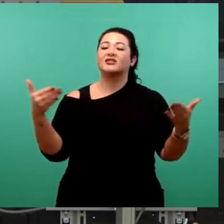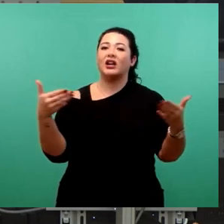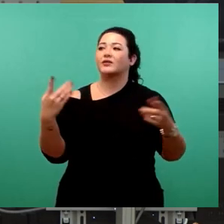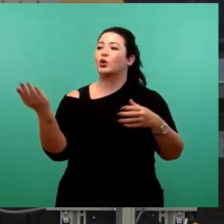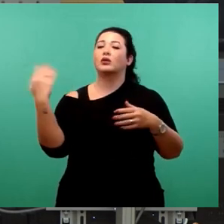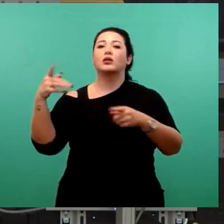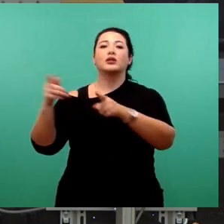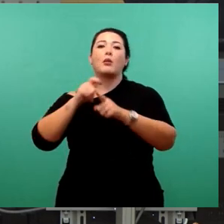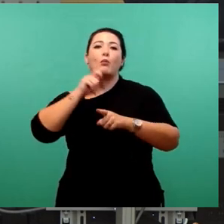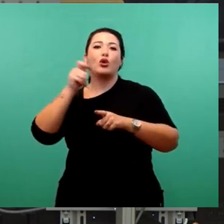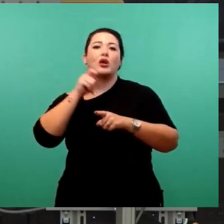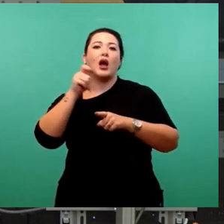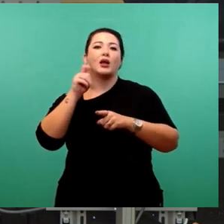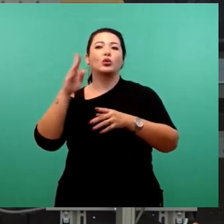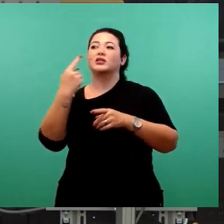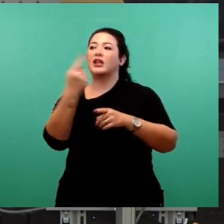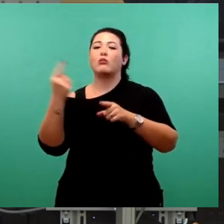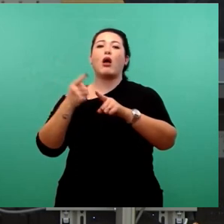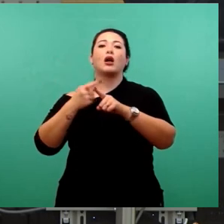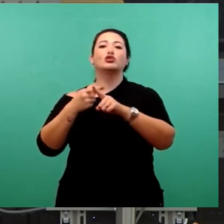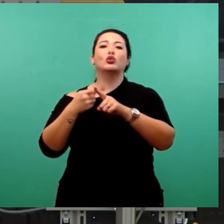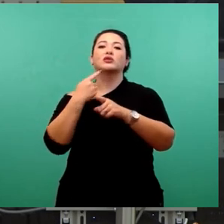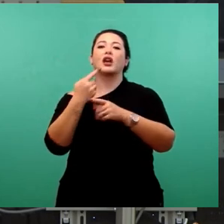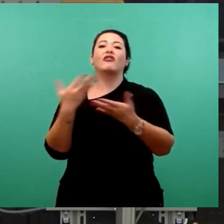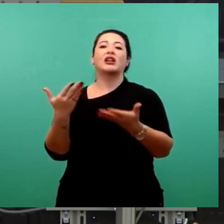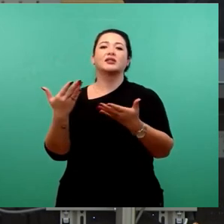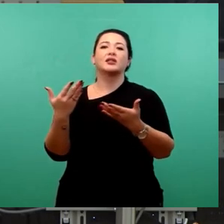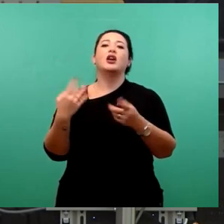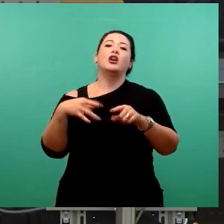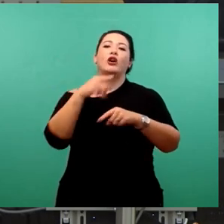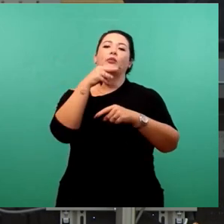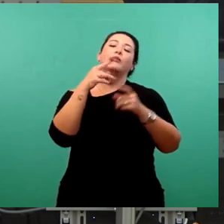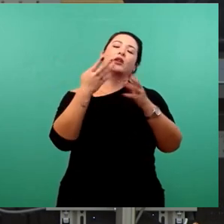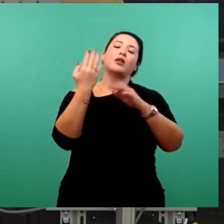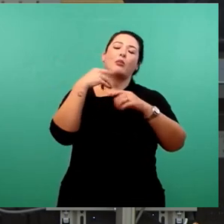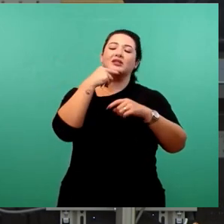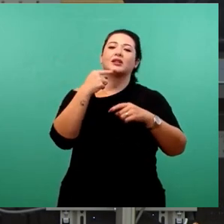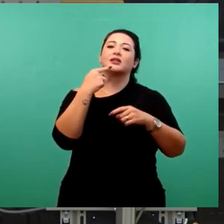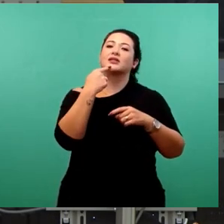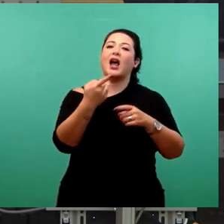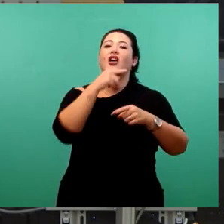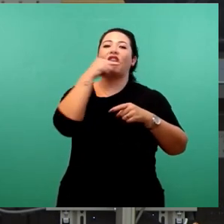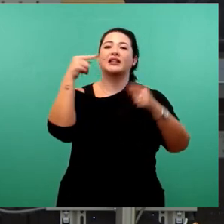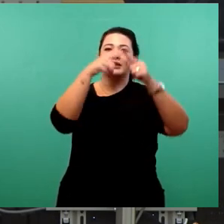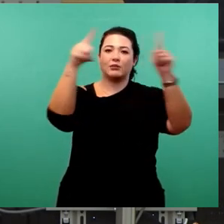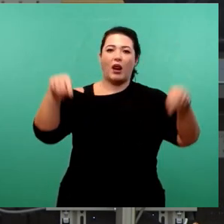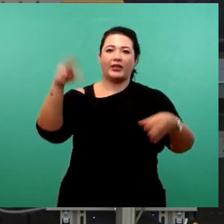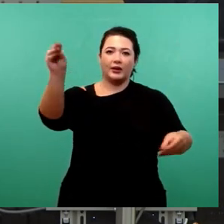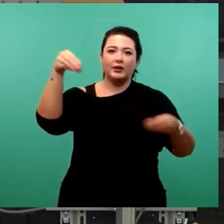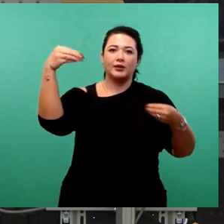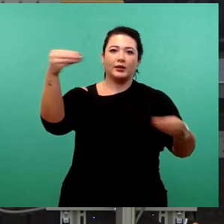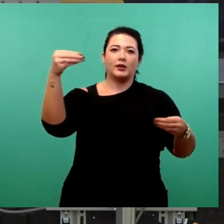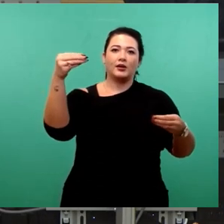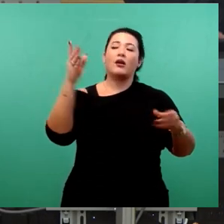zum Anfang gelegt worden ist. Man sprach da von einem weißen Blatt. Nachdem alle Diskussionen, alle Verhandlungen nicht funktioniert haben, wollte man ein